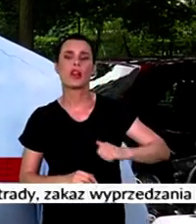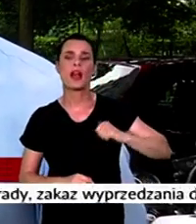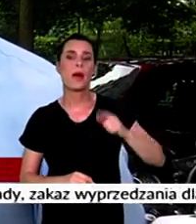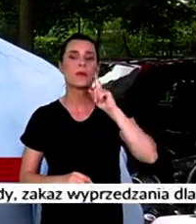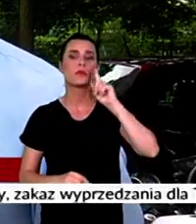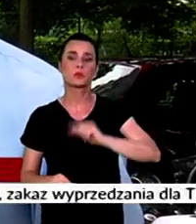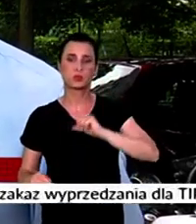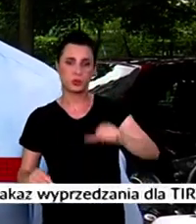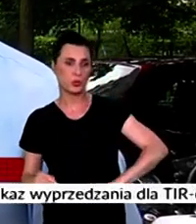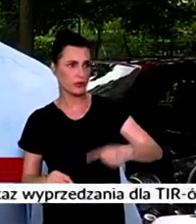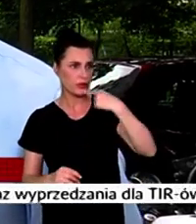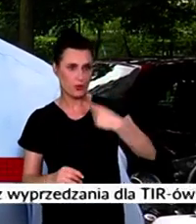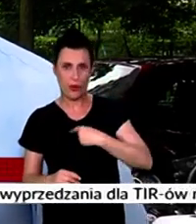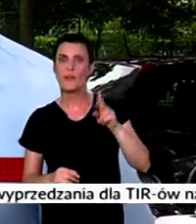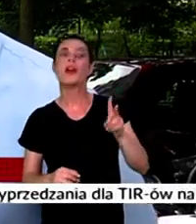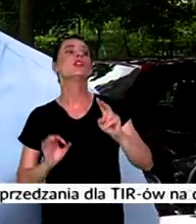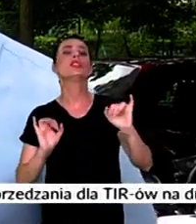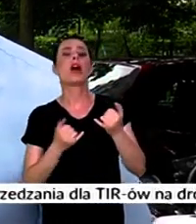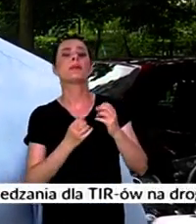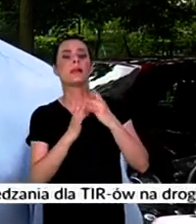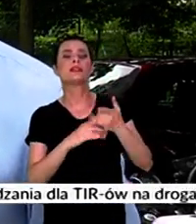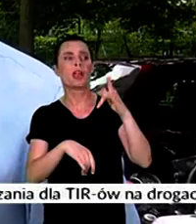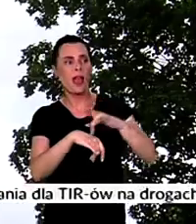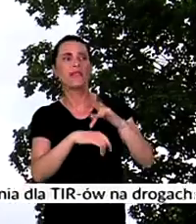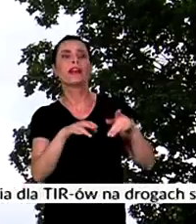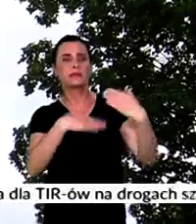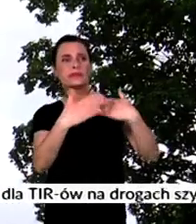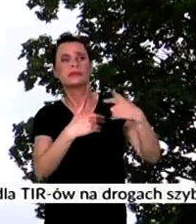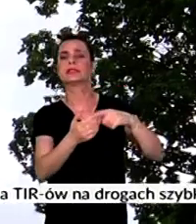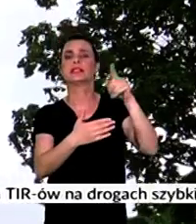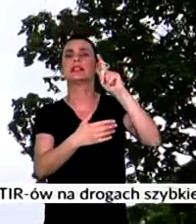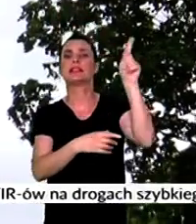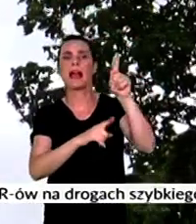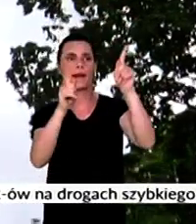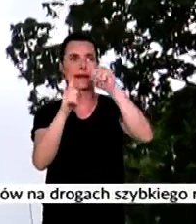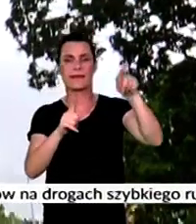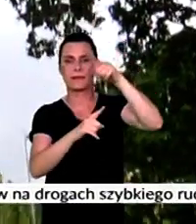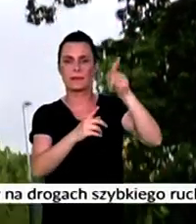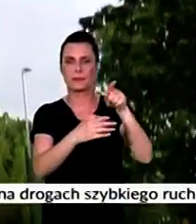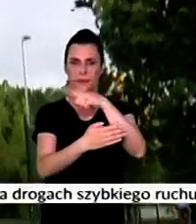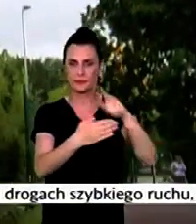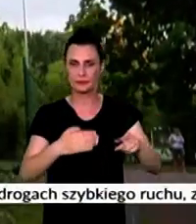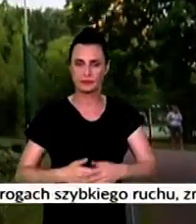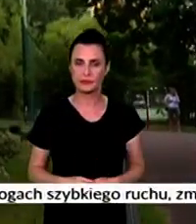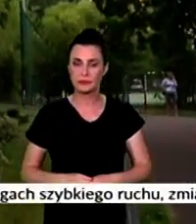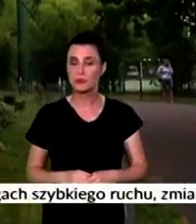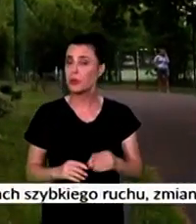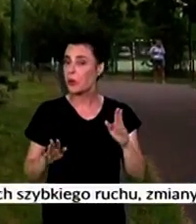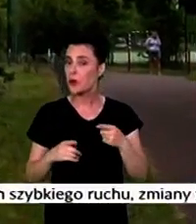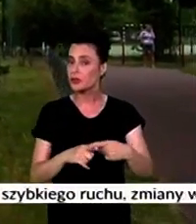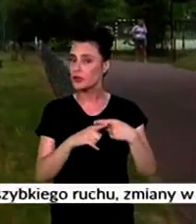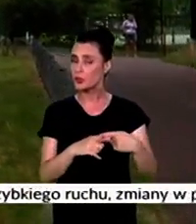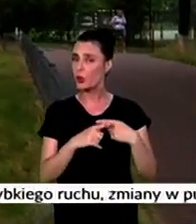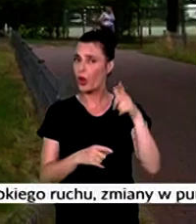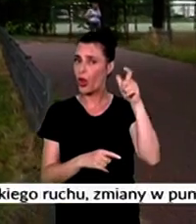po prostu będzie skuteczny i ten znak zniknie. Podejrzenie padło na przedstawiciela jednej ze wspólnot